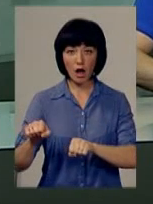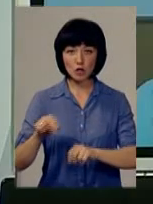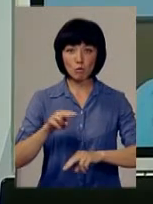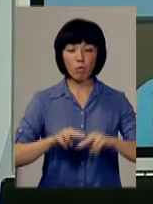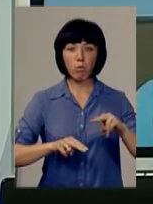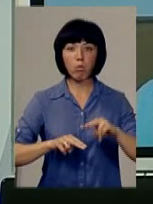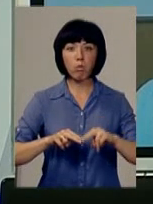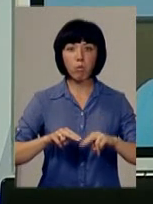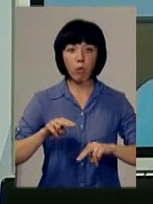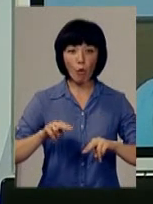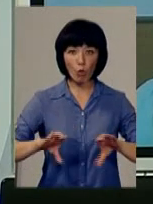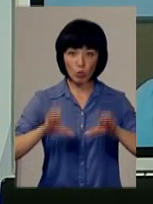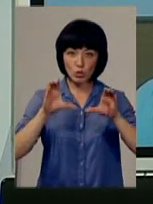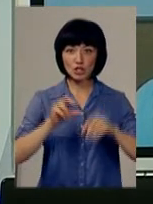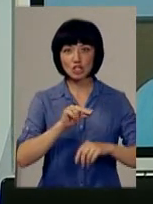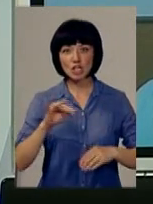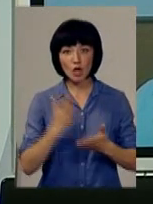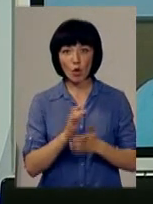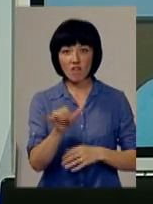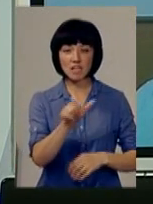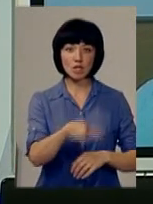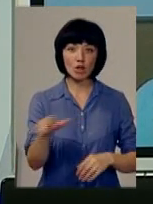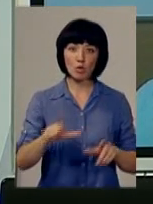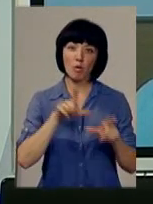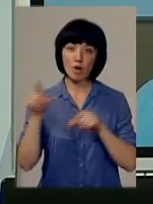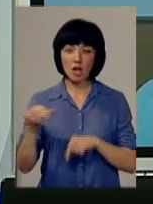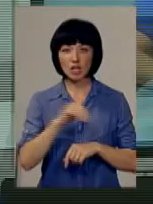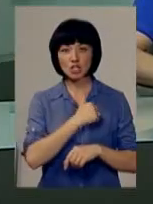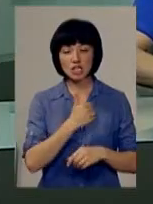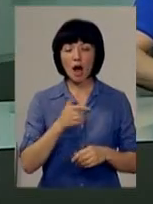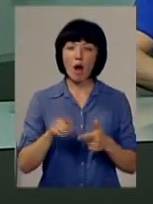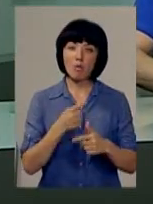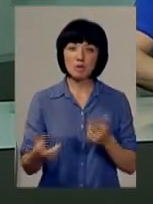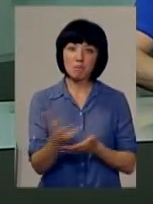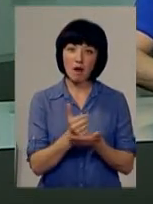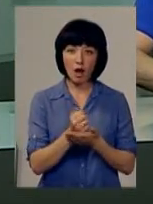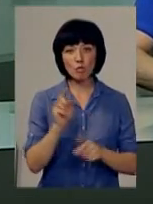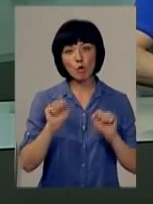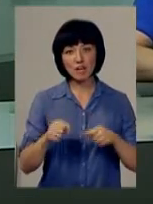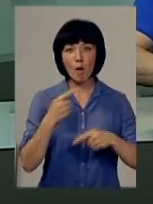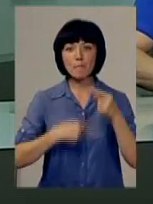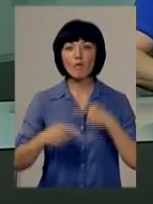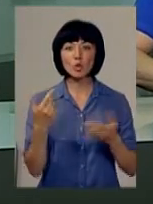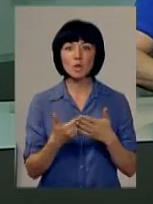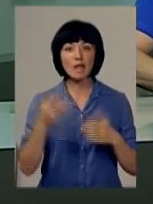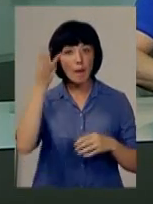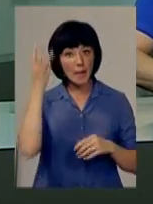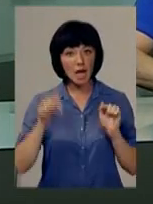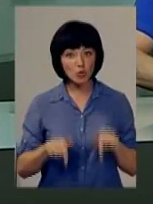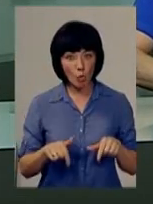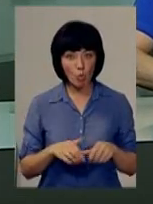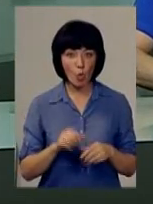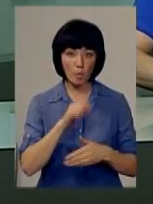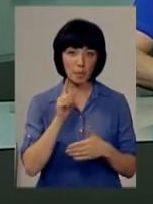України? Чи є вже у вас люди, які поїхали, чи, може, збираються, можливо, вже повернулося, як це, наприклад, у Хмельницькому?